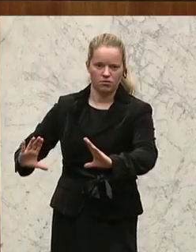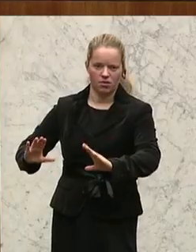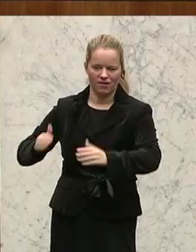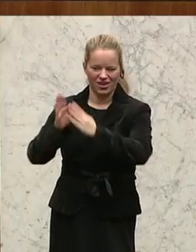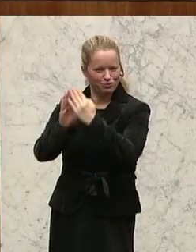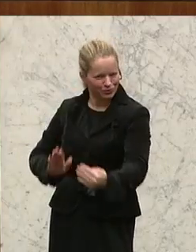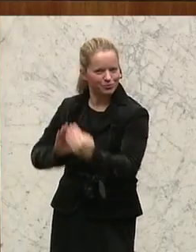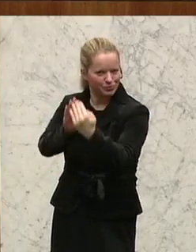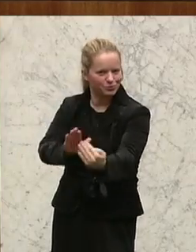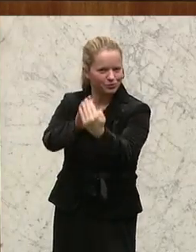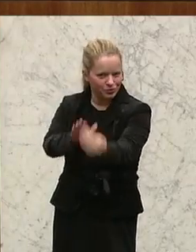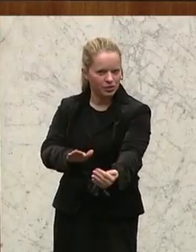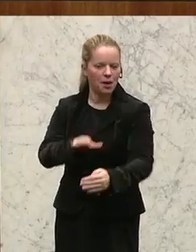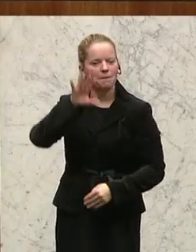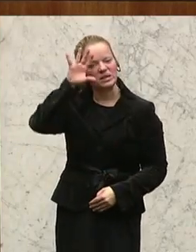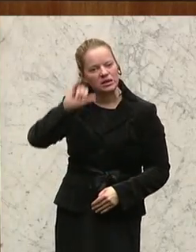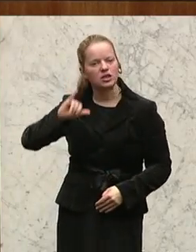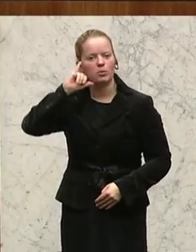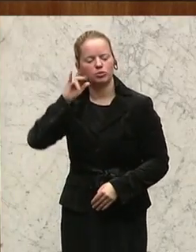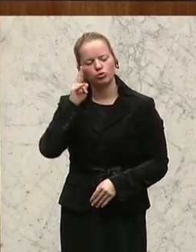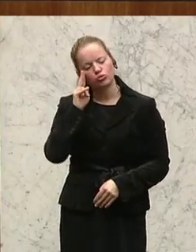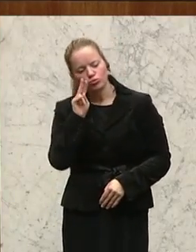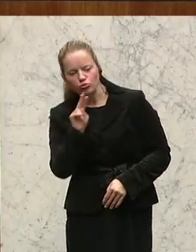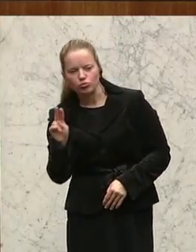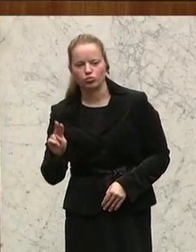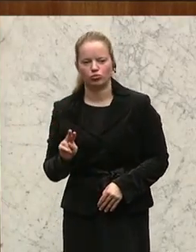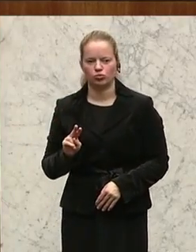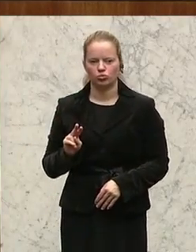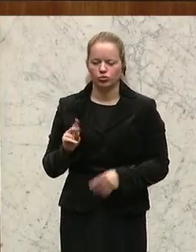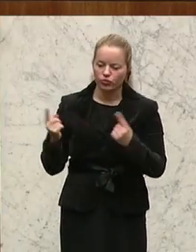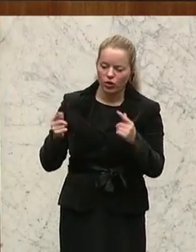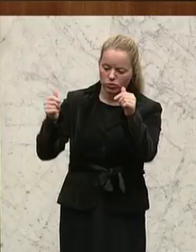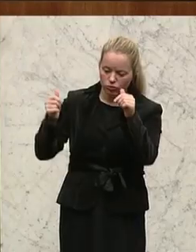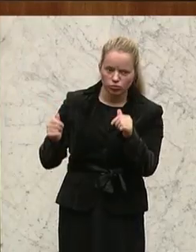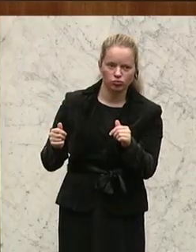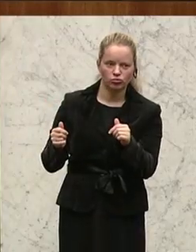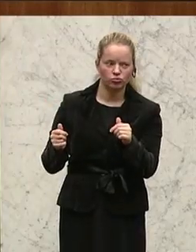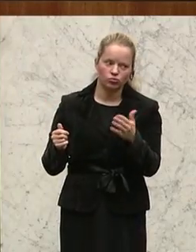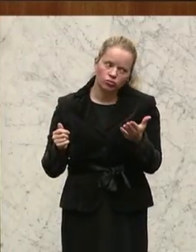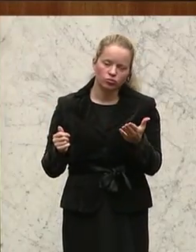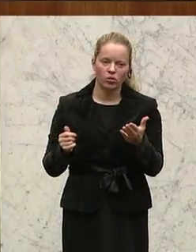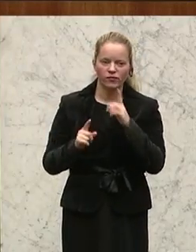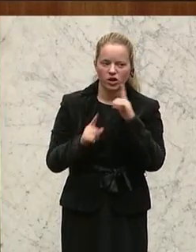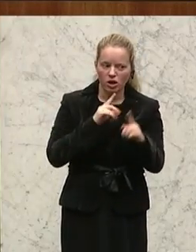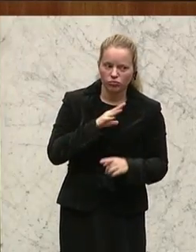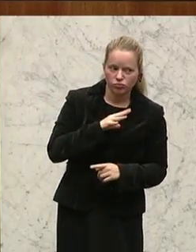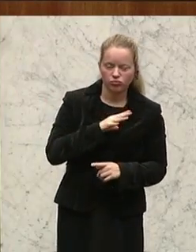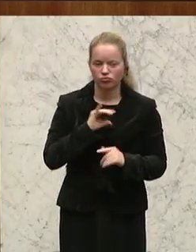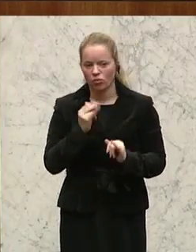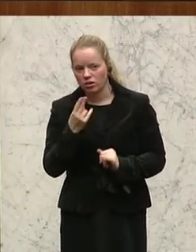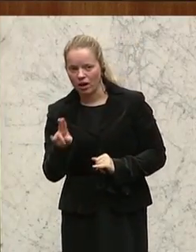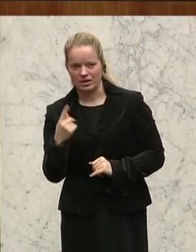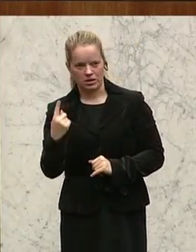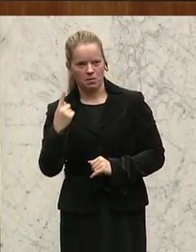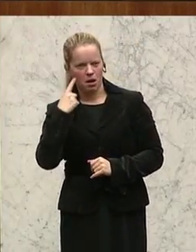obliegt der Bezirkshauptmannschaft zu beurteilen, wann gefährdet eine Werbetafel den Verkehr. Und da wird es sehr unterschiedliche Auslegungen geben.